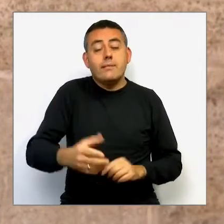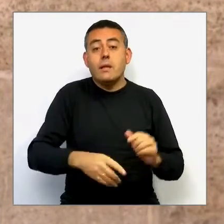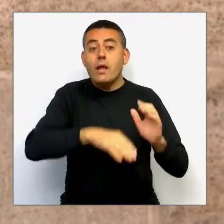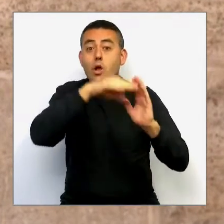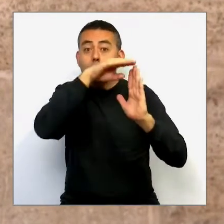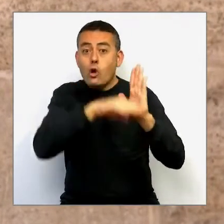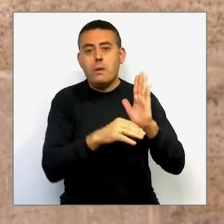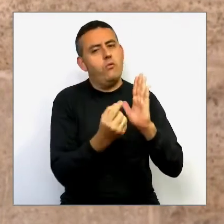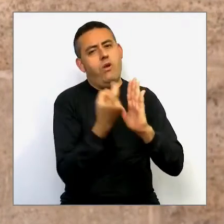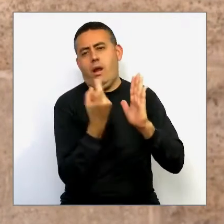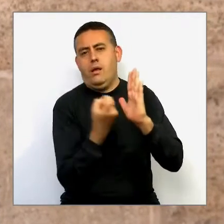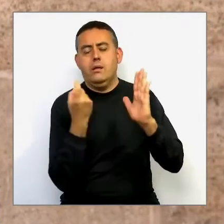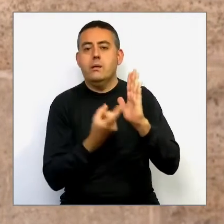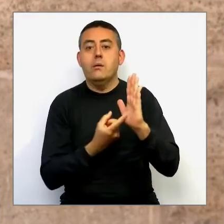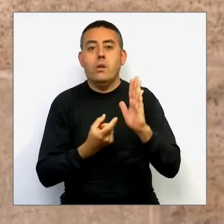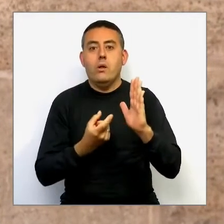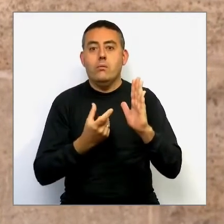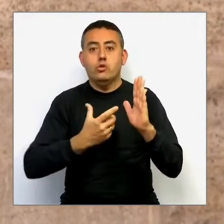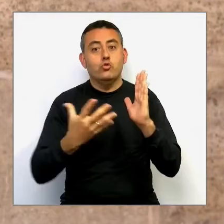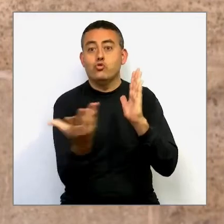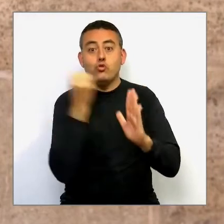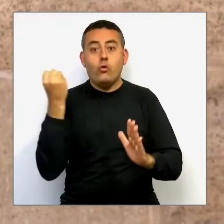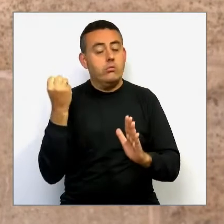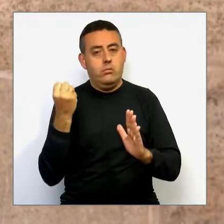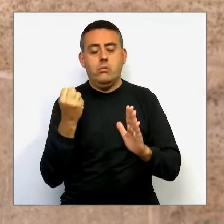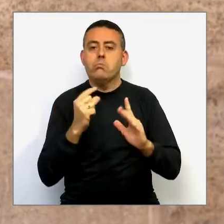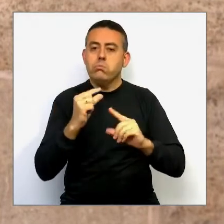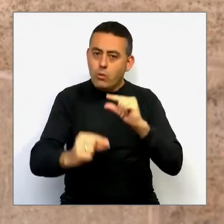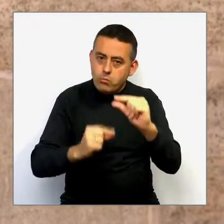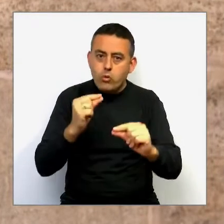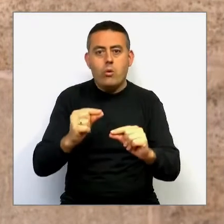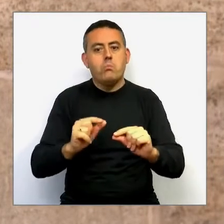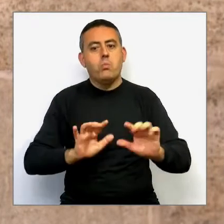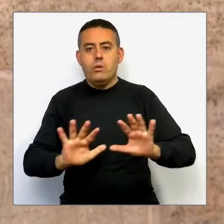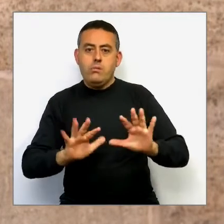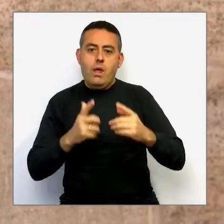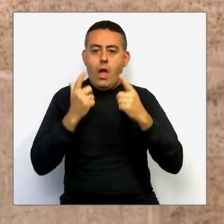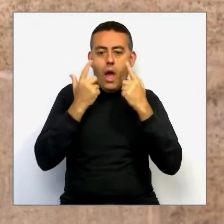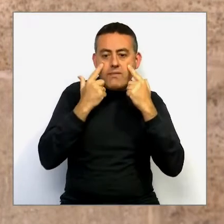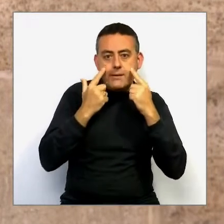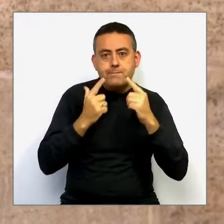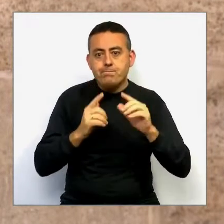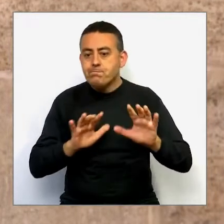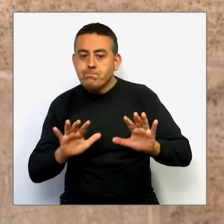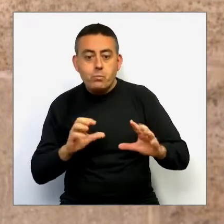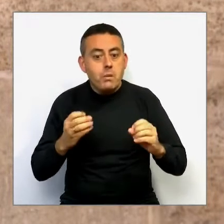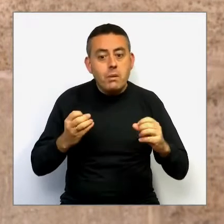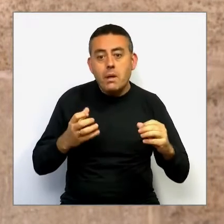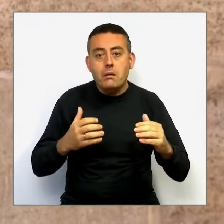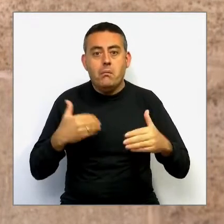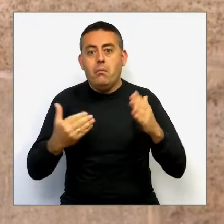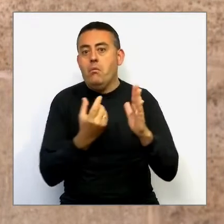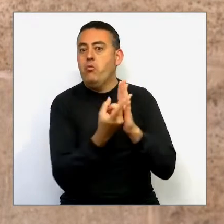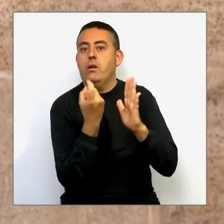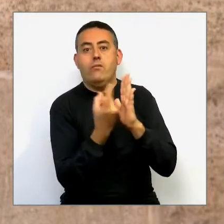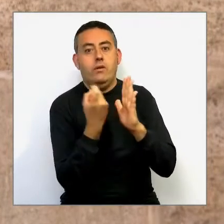progressiva i prudent. I, en aquest sentit, avancem un poquet, un pas més en aquesta decisió que s